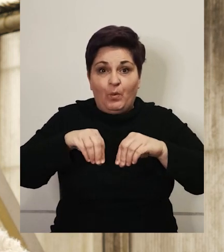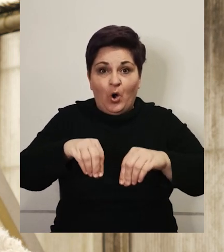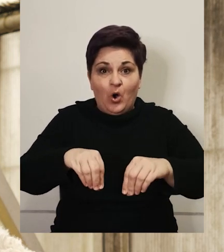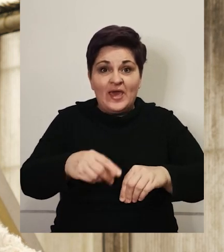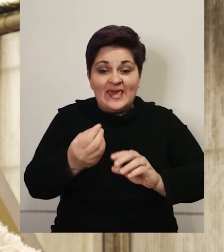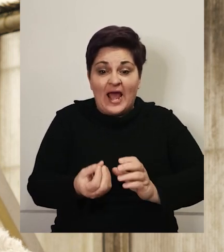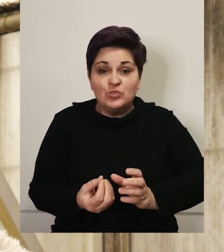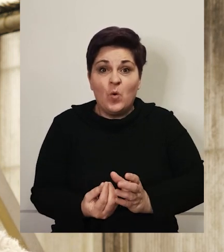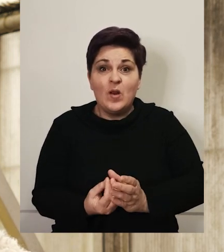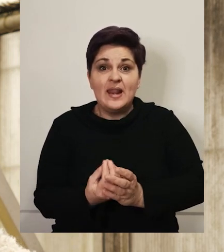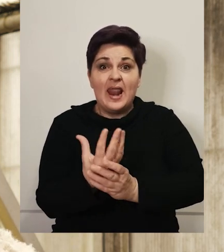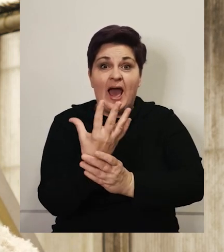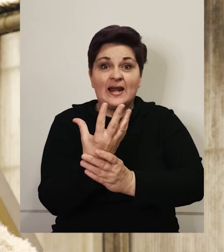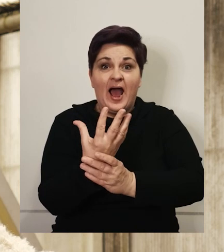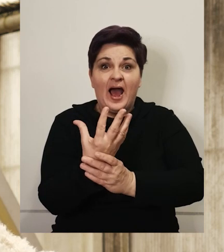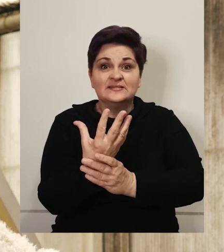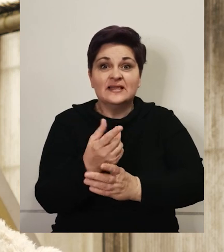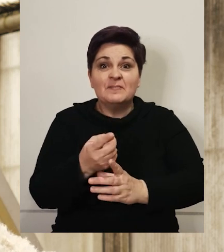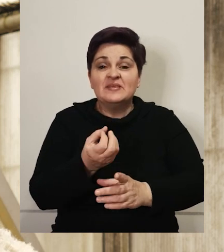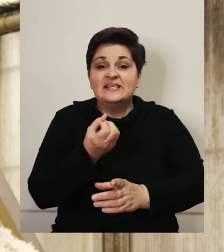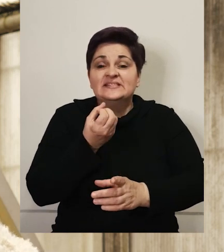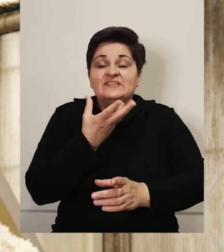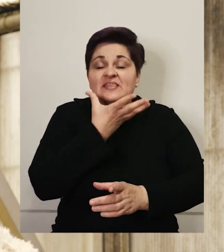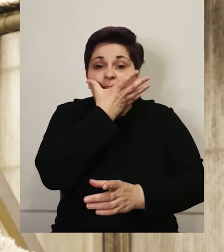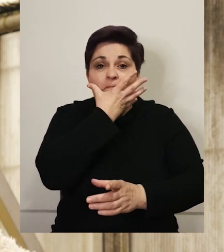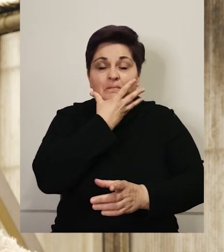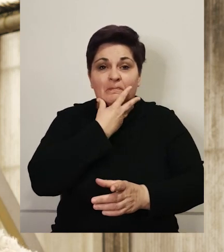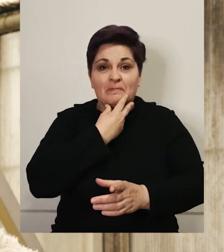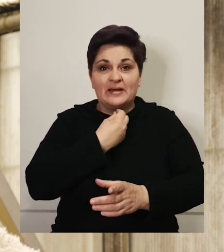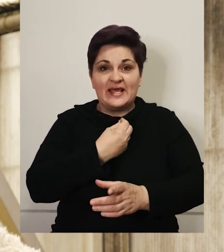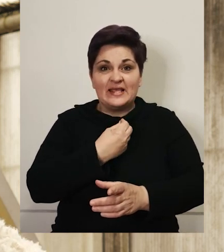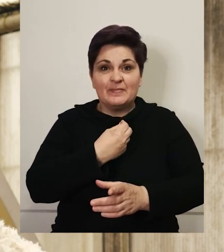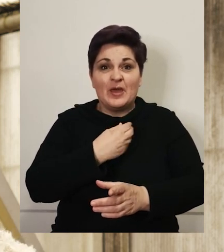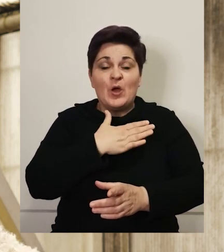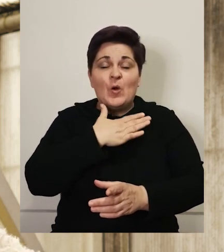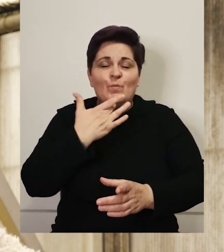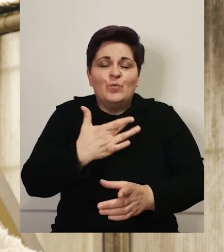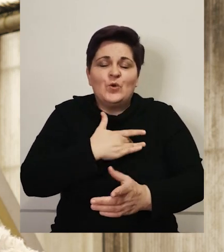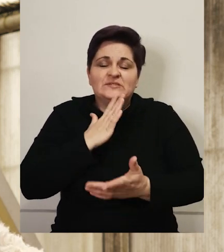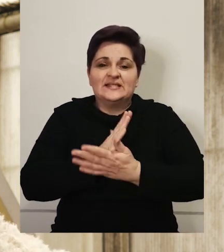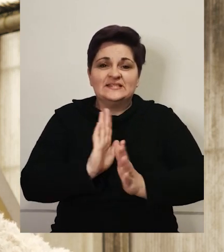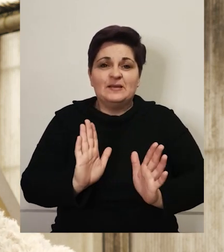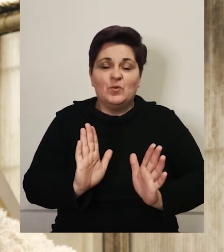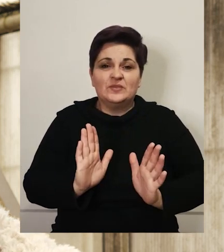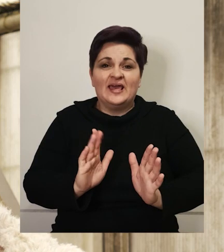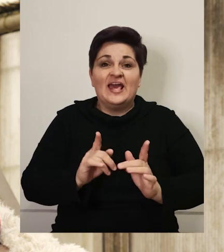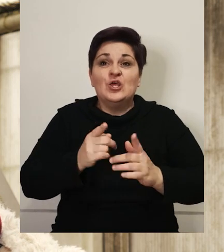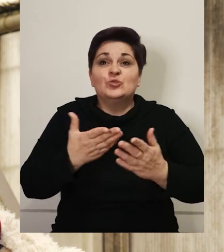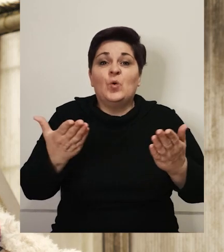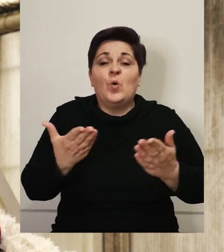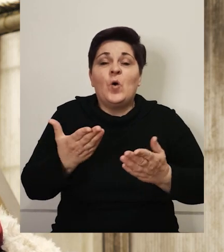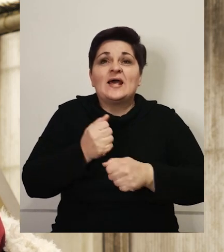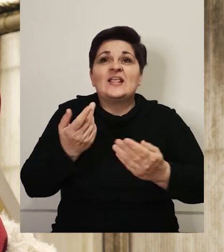i kad to nikne i izraste čvijet stvarno prelijep, puno srće punije. Zato što je to